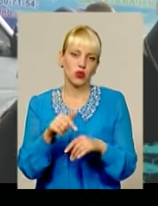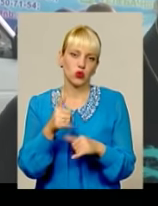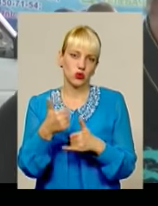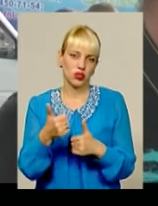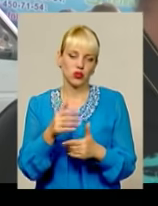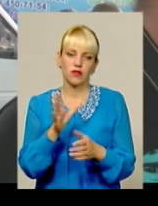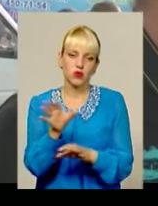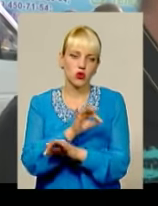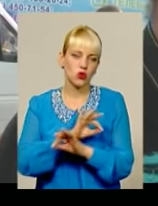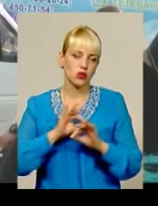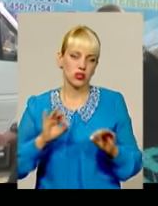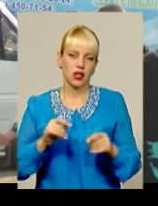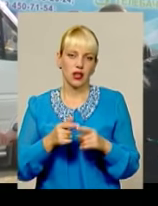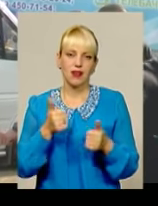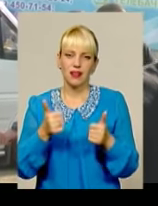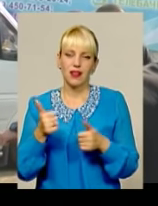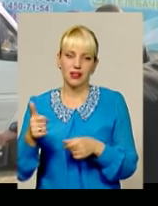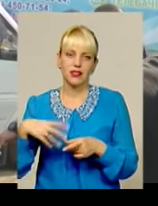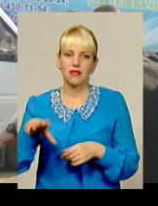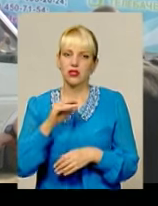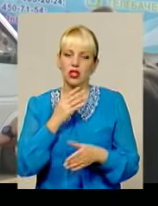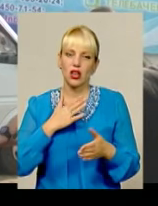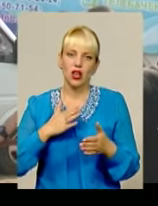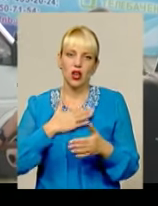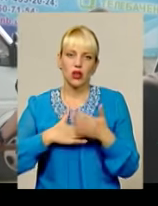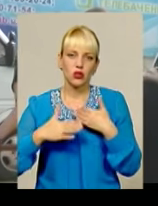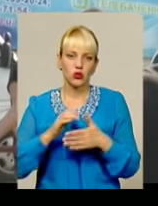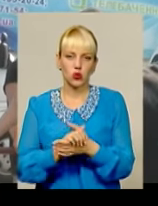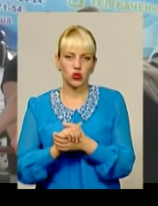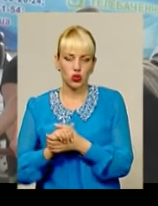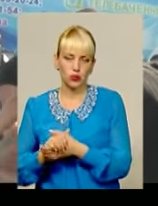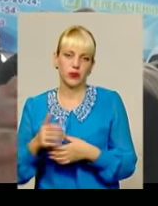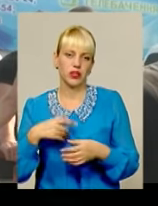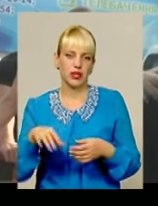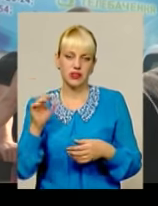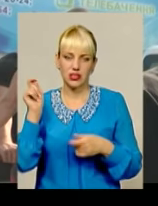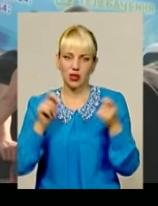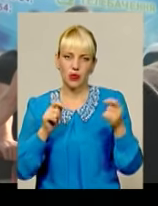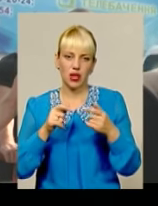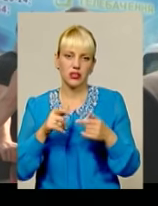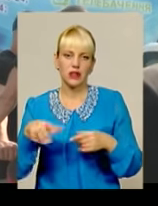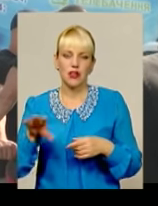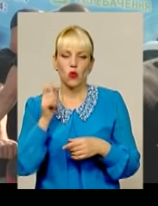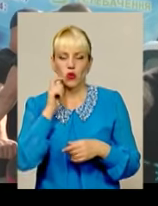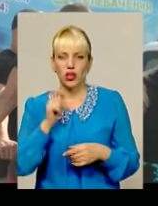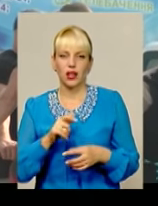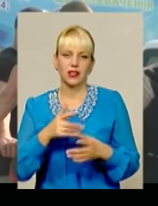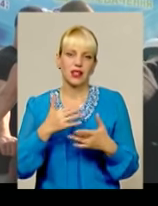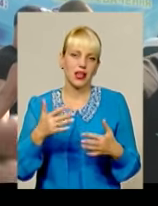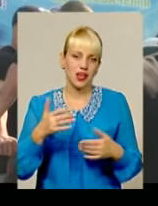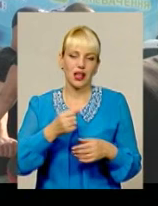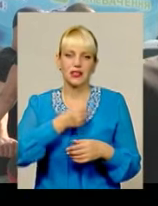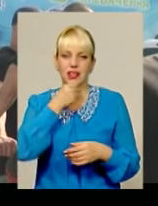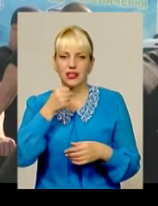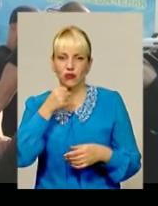Все настільки класно, все дружелюбні. Собираються люди з усієї України, разного контингента, возраста,